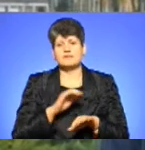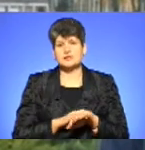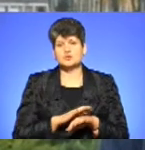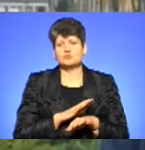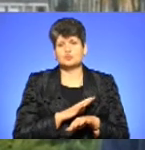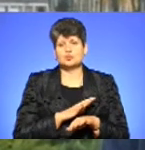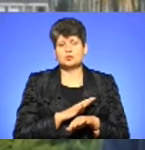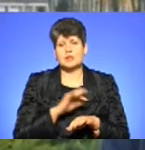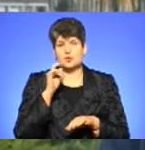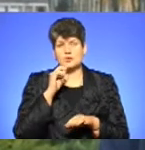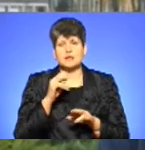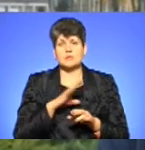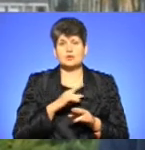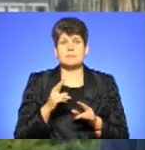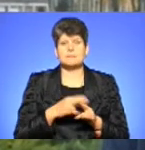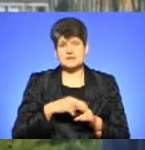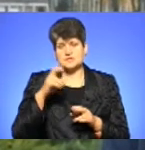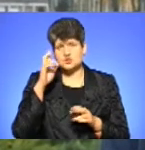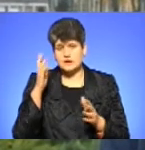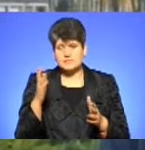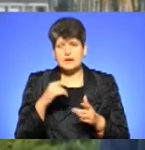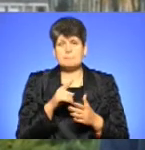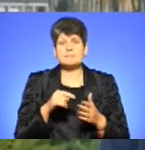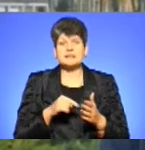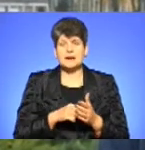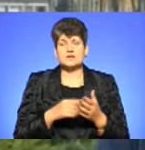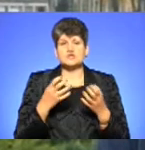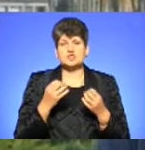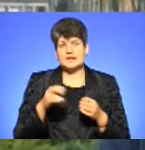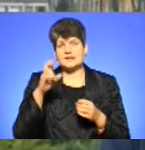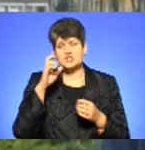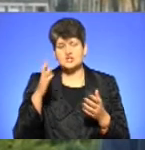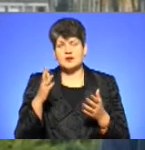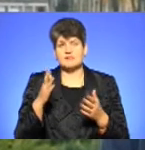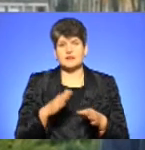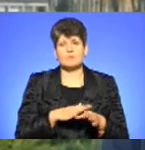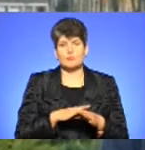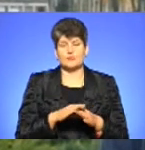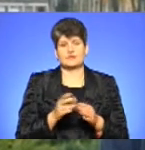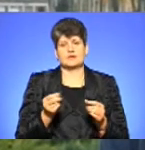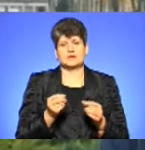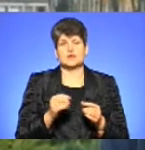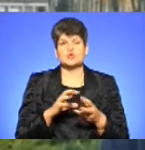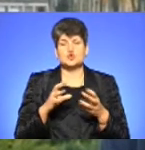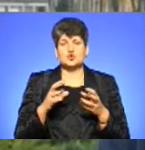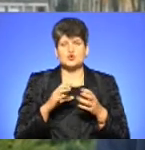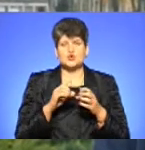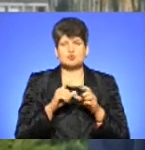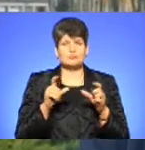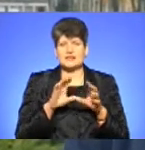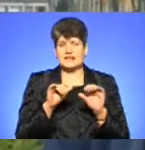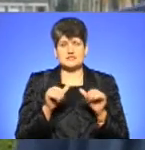в моруці бездержавності, питання, держава як повноцінний суб'єкт не сформувалася,